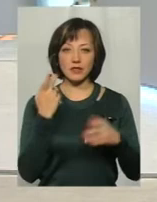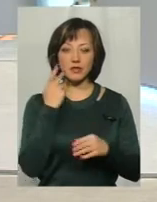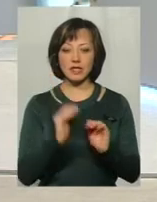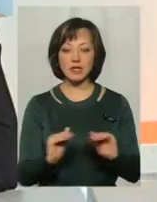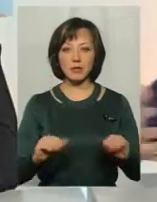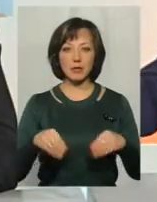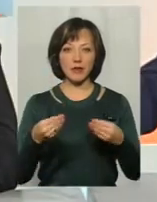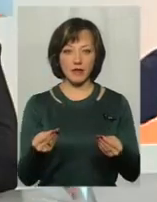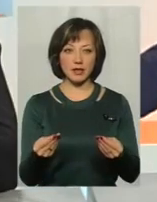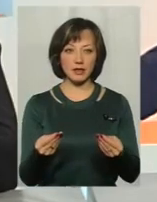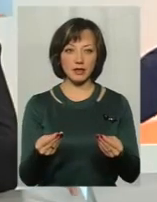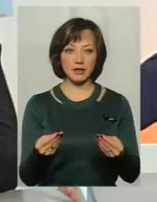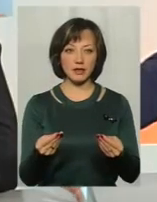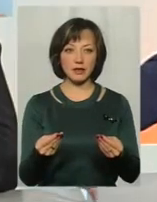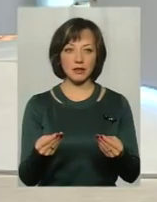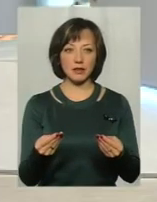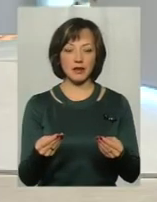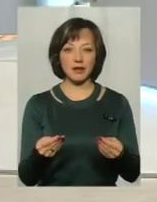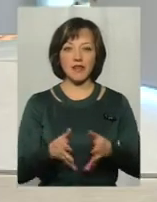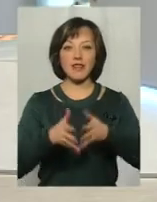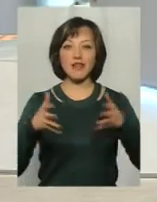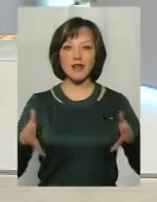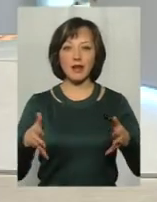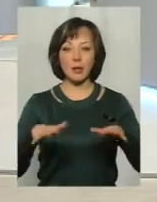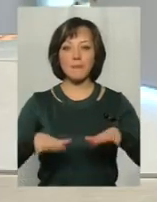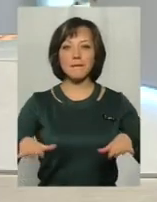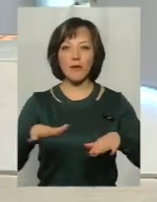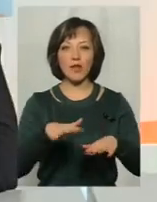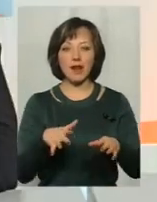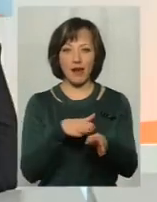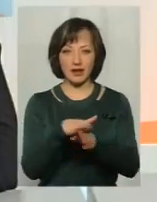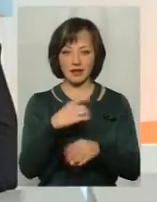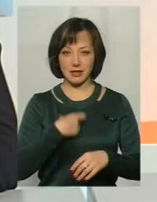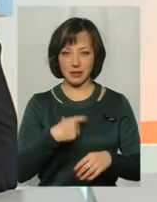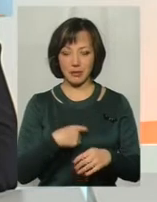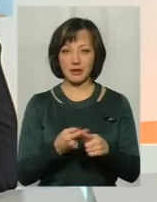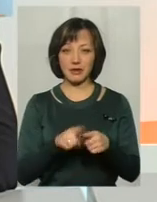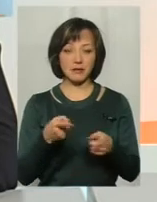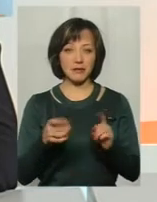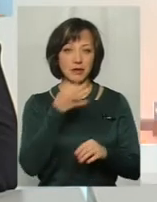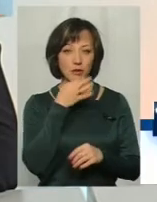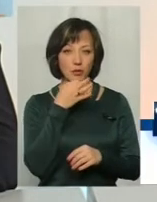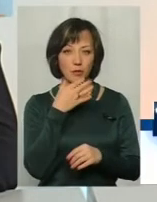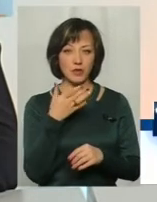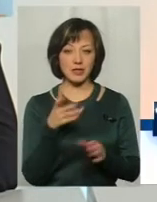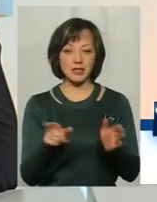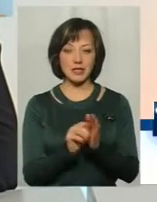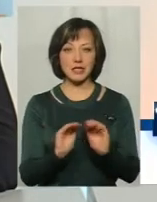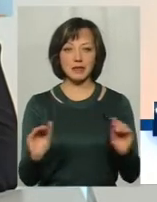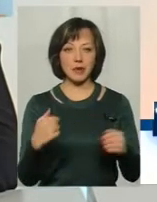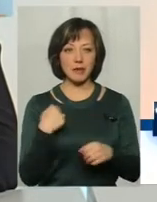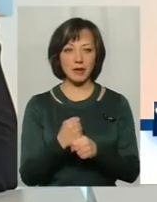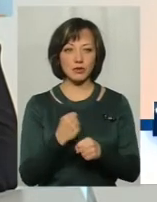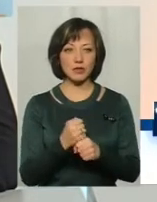дітям давати таке велике поле для їхньої реалізації. Насправді, мені подобається з дітьми, з якими я